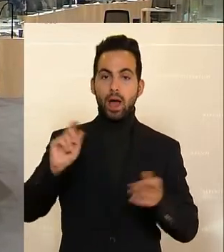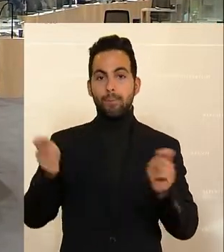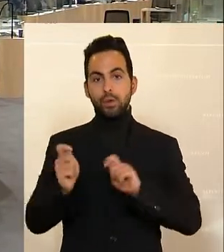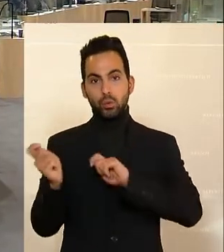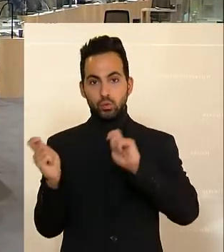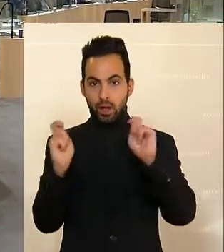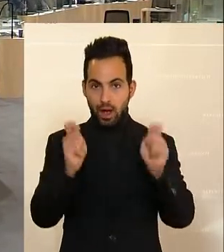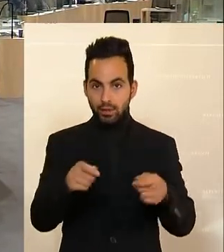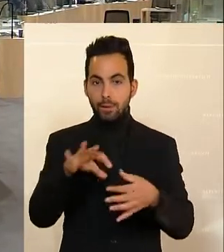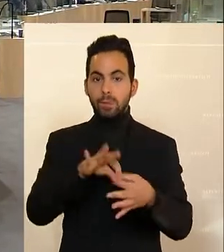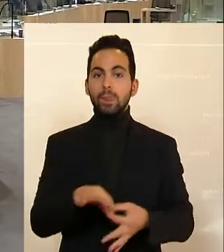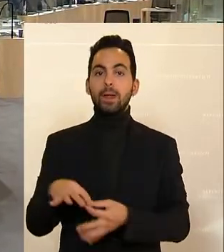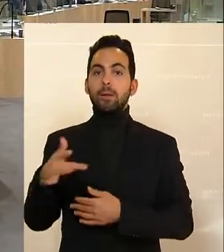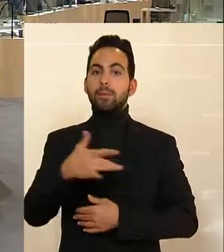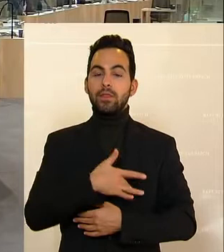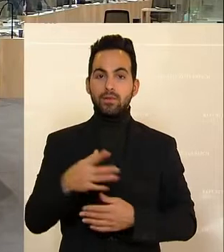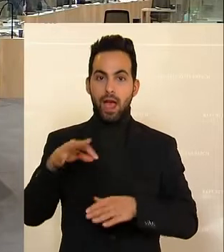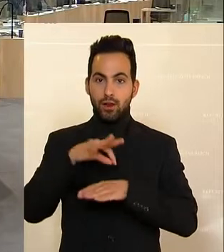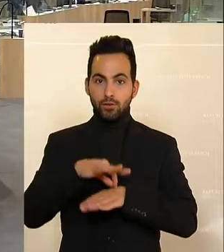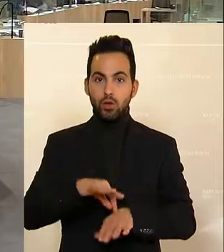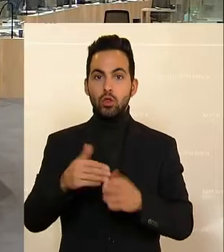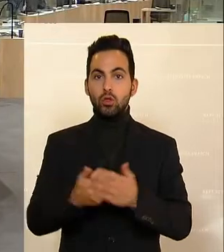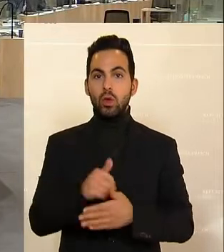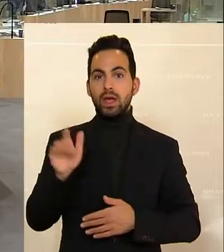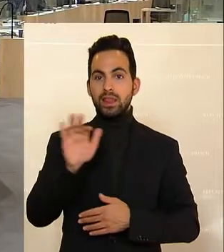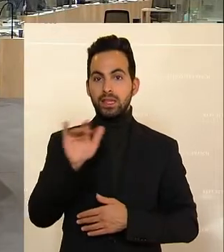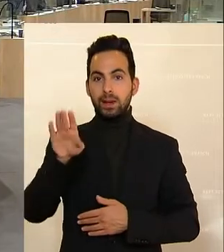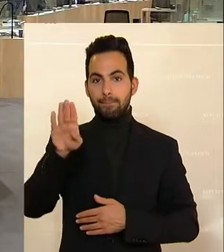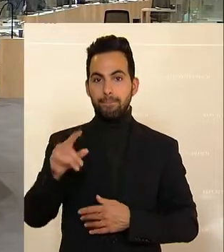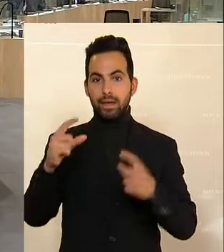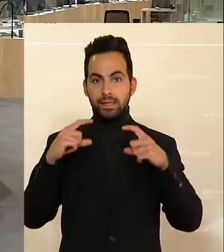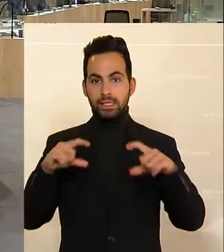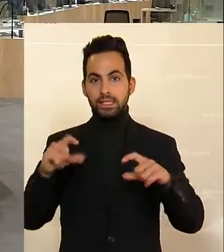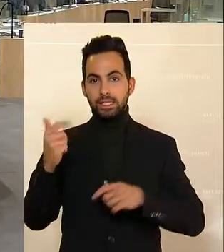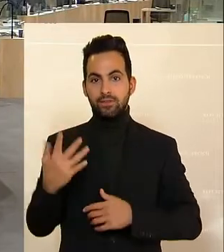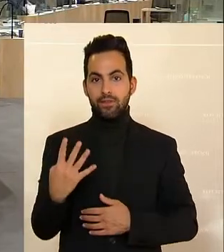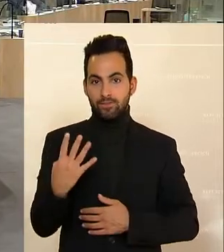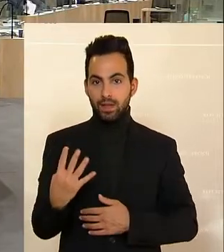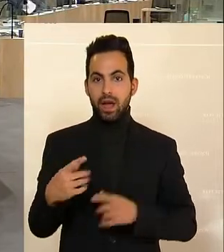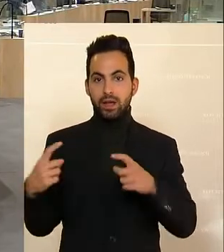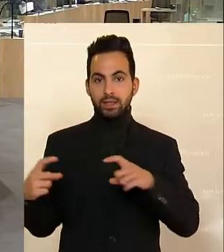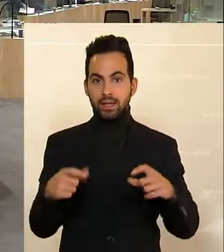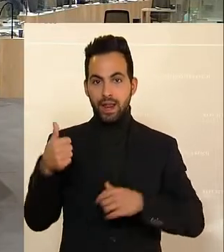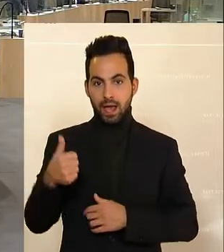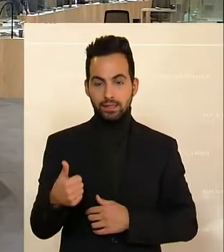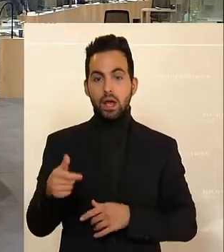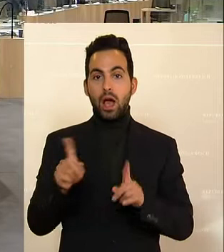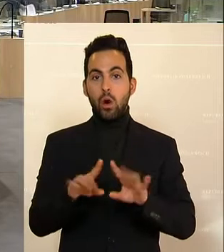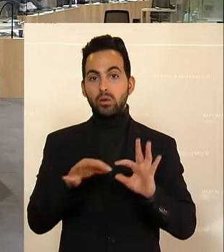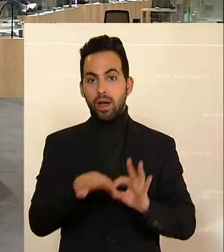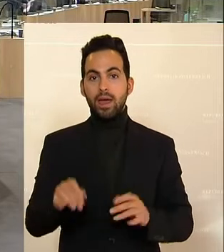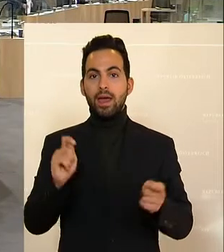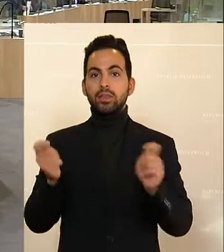Abänderungsantrag betreffend Einfügung einer neuen Literer B in Ziffer 4 des Artikels 1 sowie der daraus resultierenden